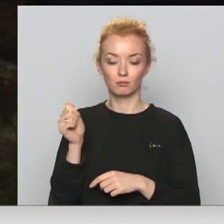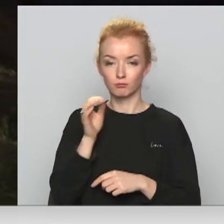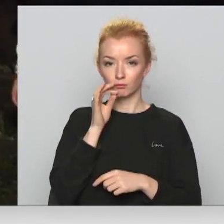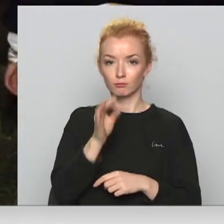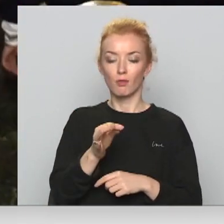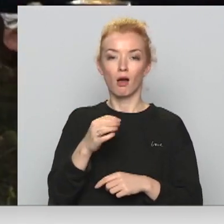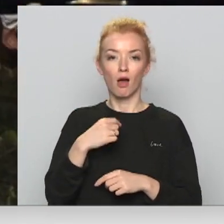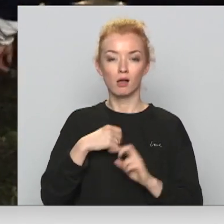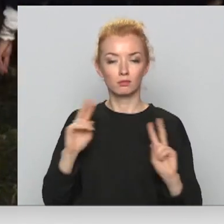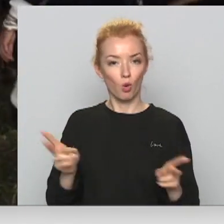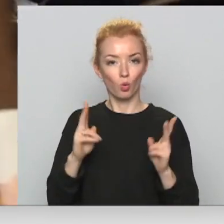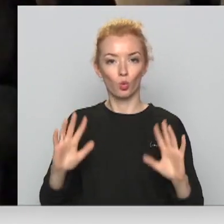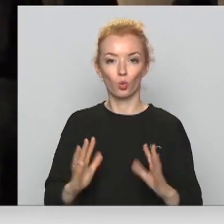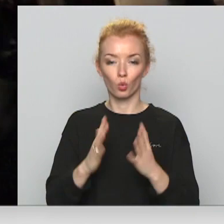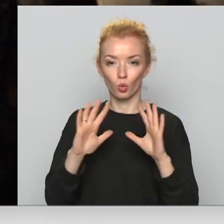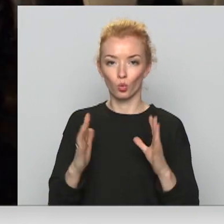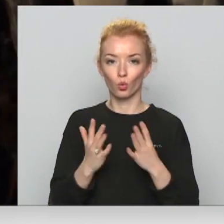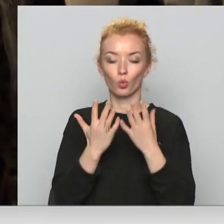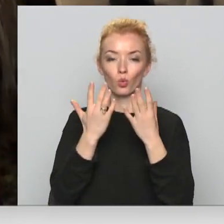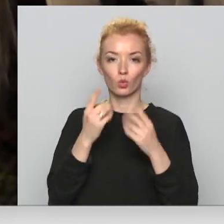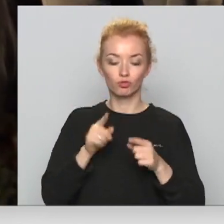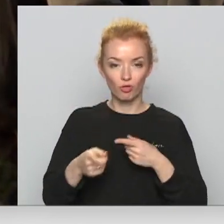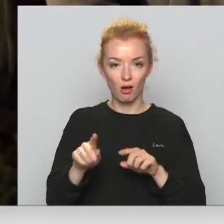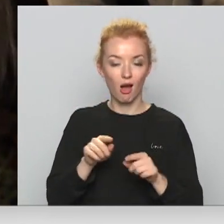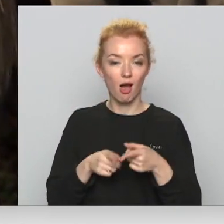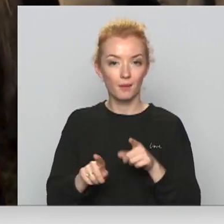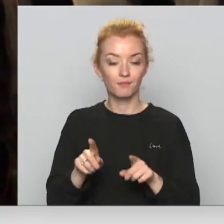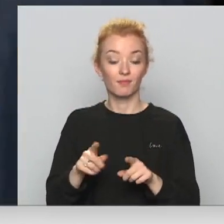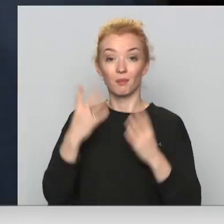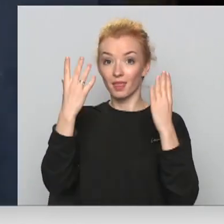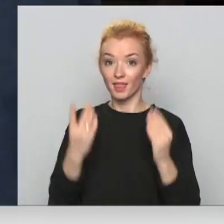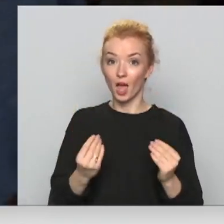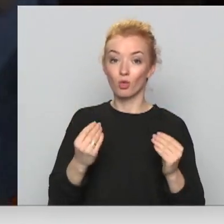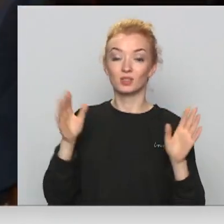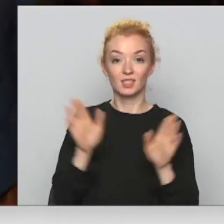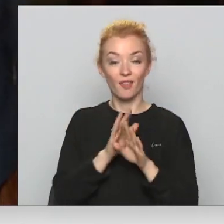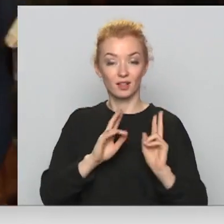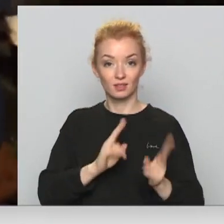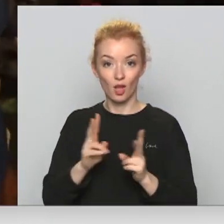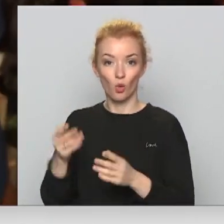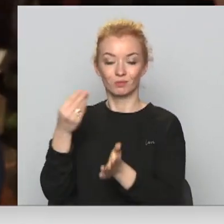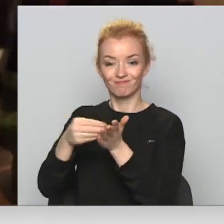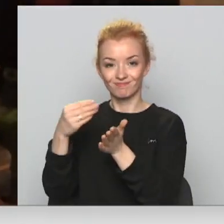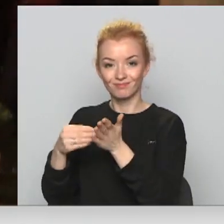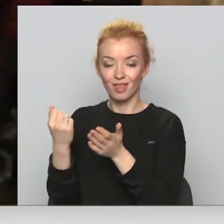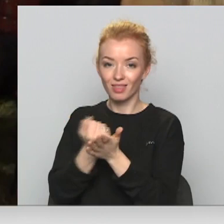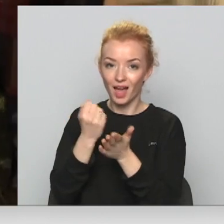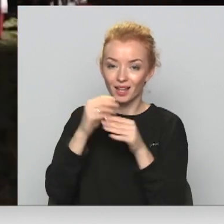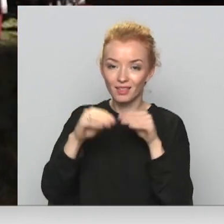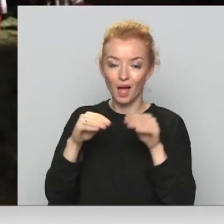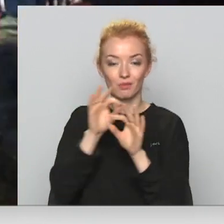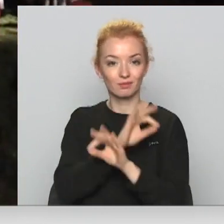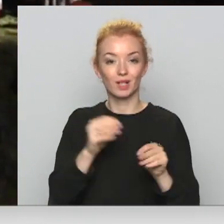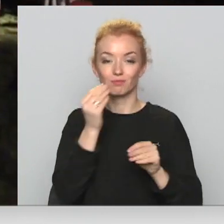uguntiņu no deviņi žagariņu. Kad pa dienu dziedāts un dejots, tirdziņā iegādāti amatnieku darinājumu un gardumi,